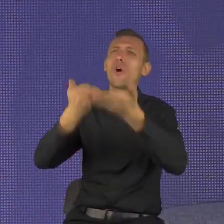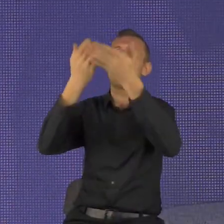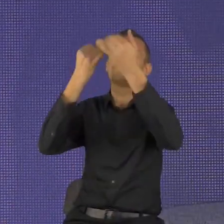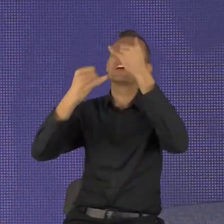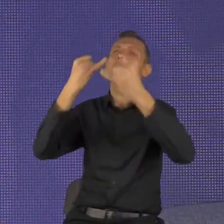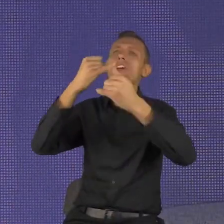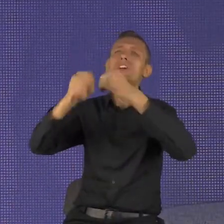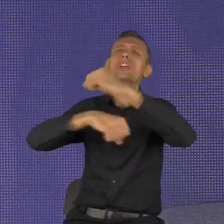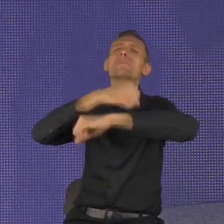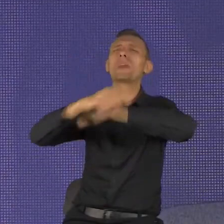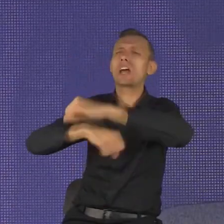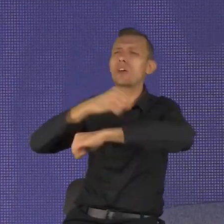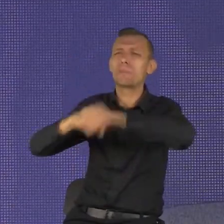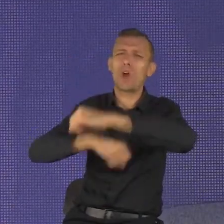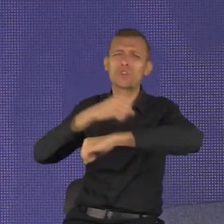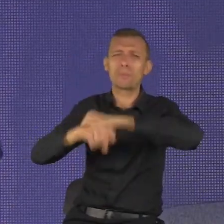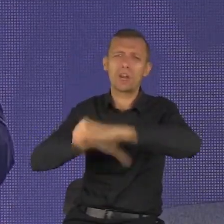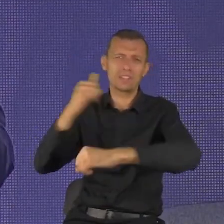życie.